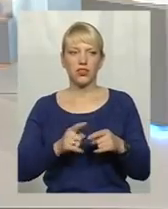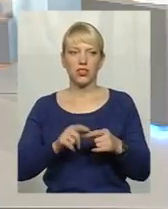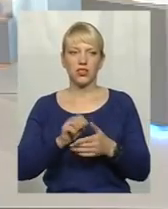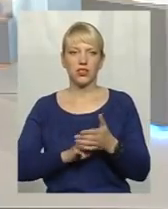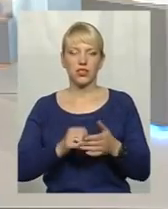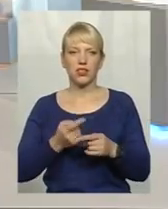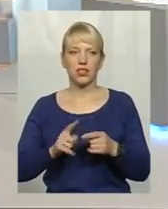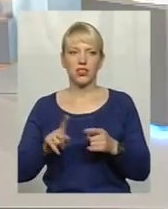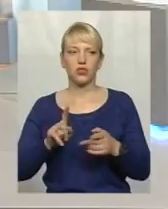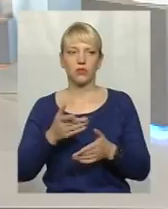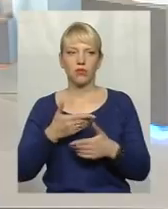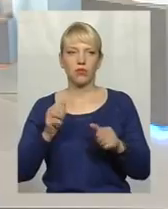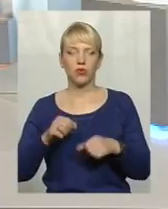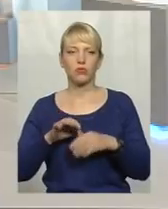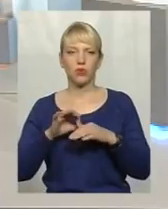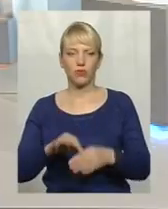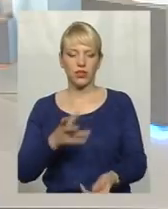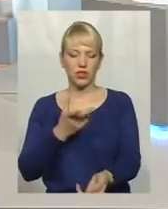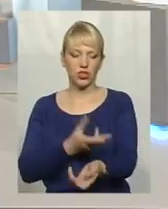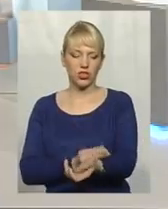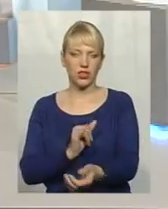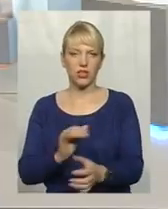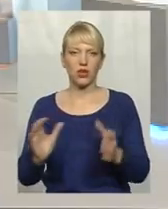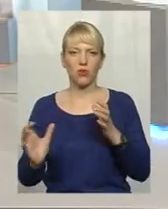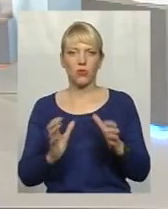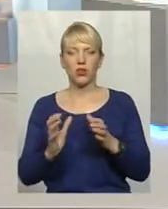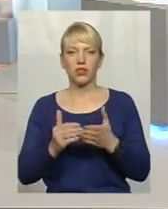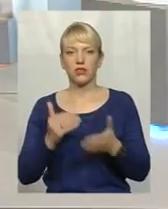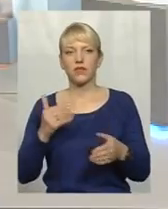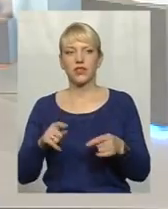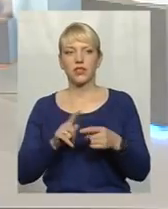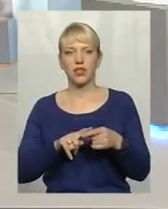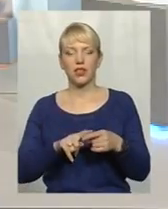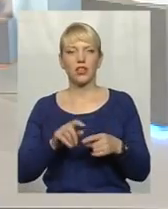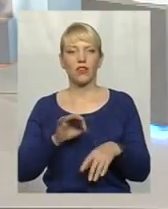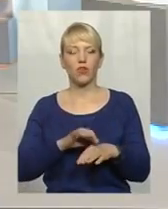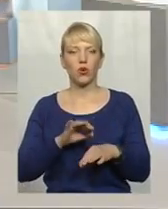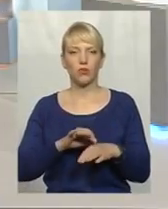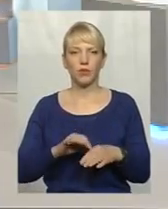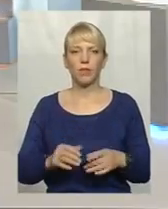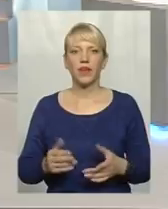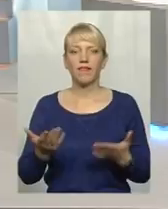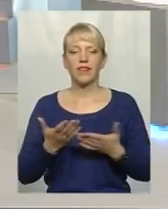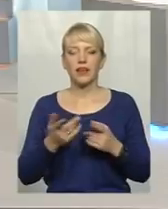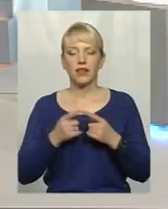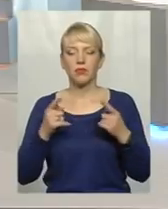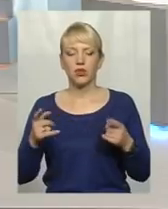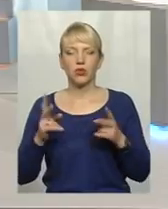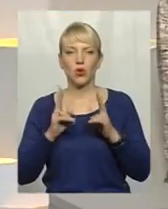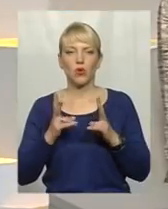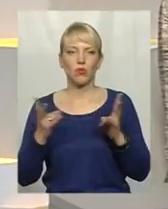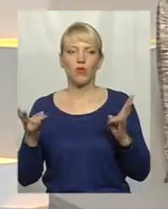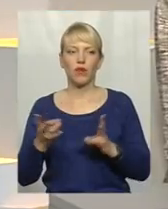можемо провести щеплення і уберегтись від даної хвороби. В який період і кому